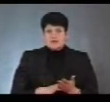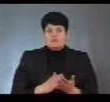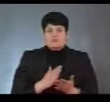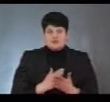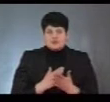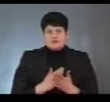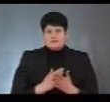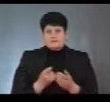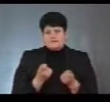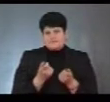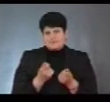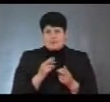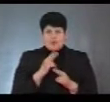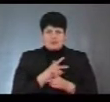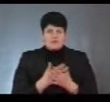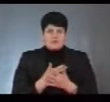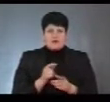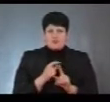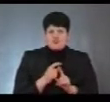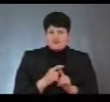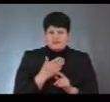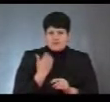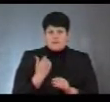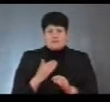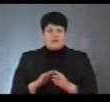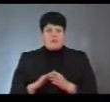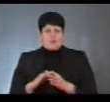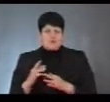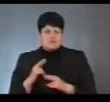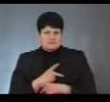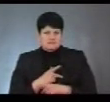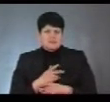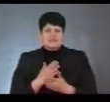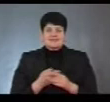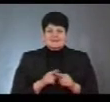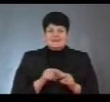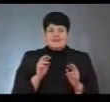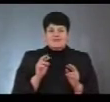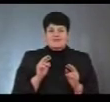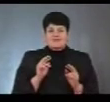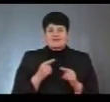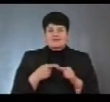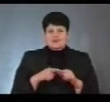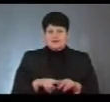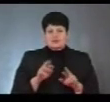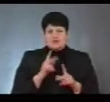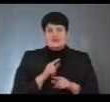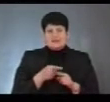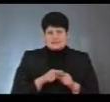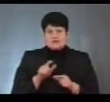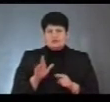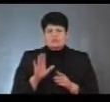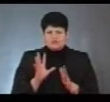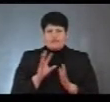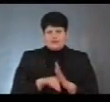дезначна помилка. Ну, скажемо, буква пропущена по-батькові. Це є технічна описка, і ці люди будуть включені в списки.